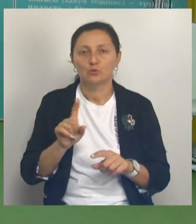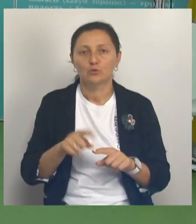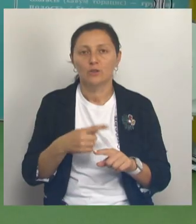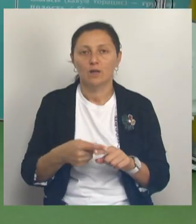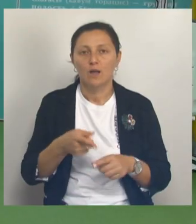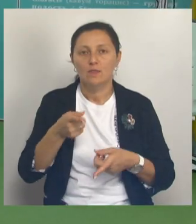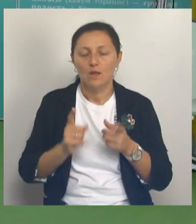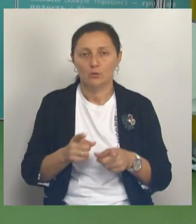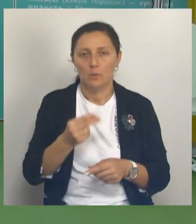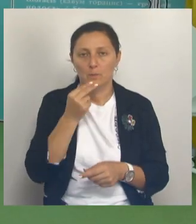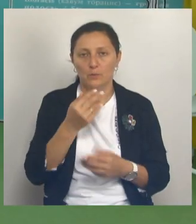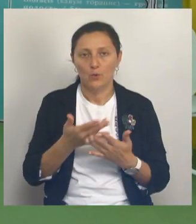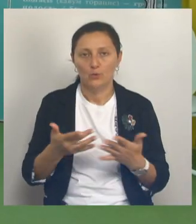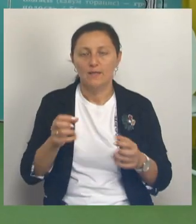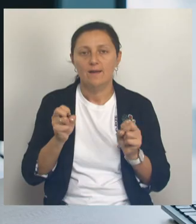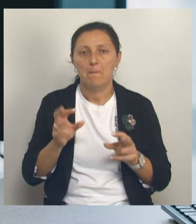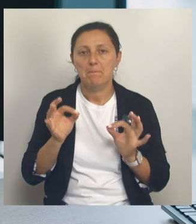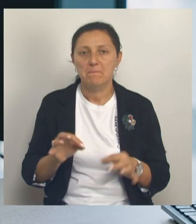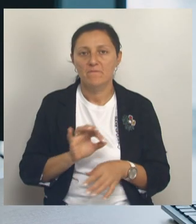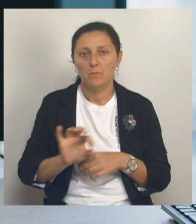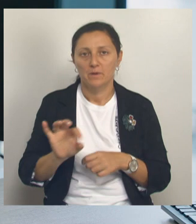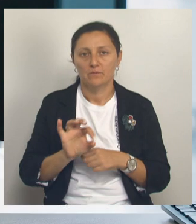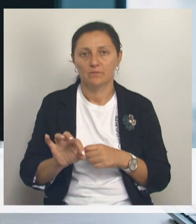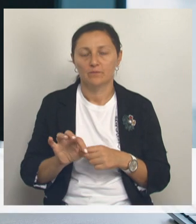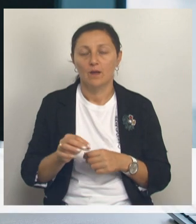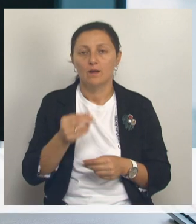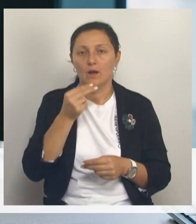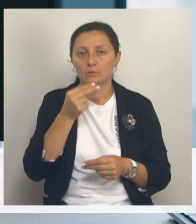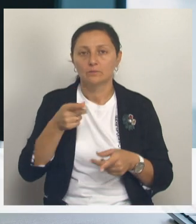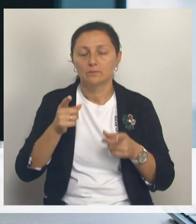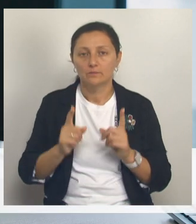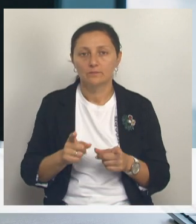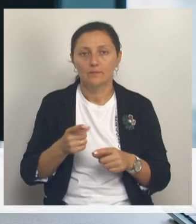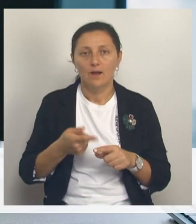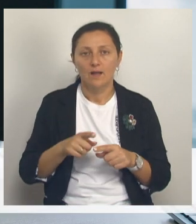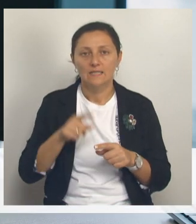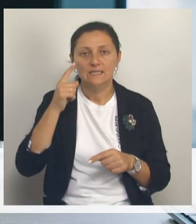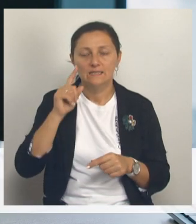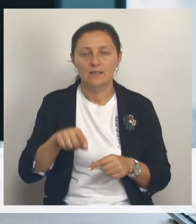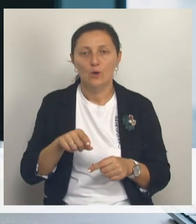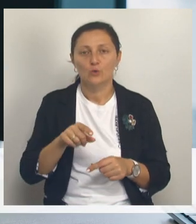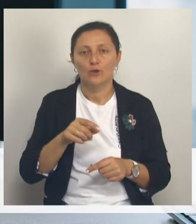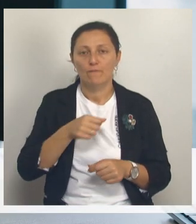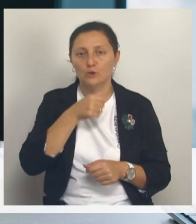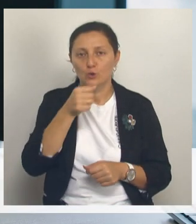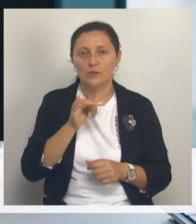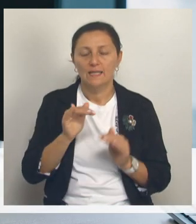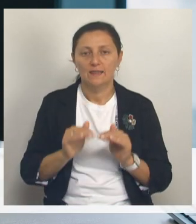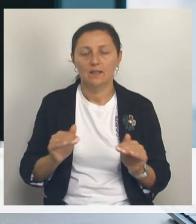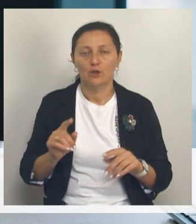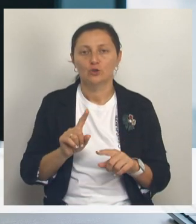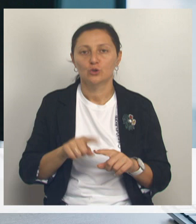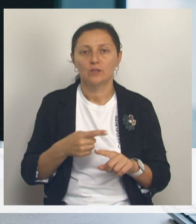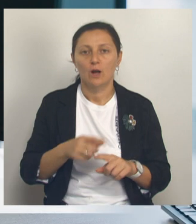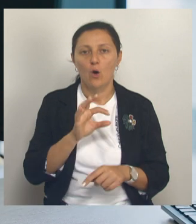продукции и особенностях ее производства. Об органике знают мало не только дети, но и взрослые. Что такое органическая